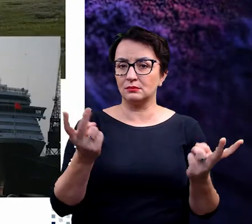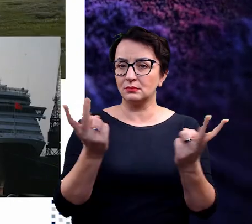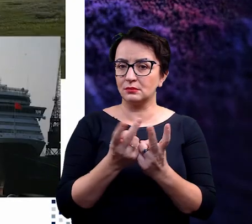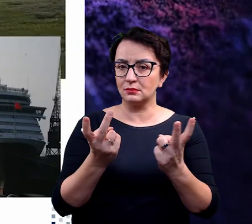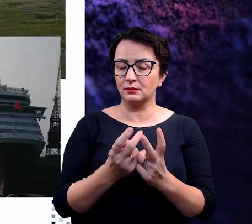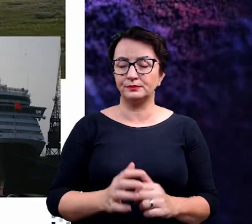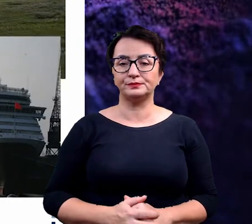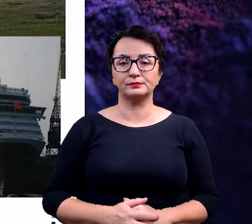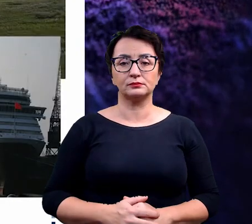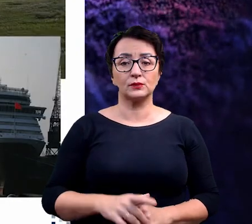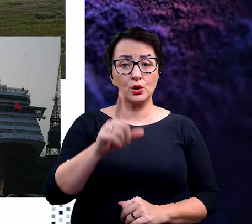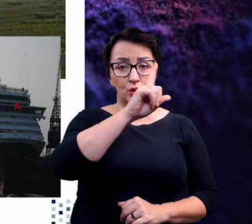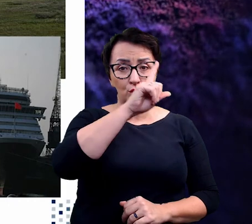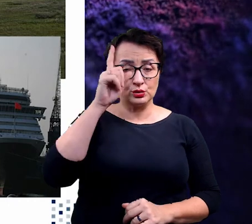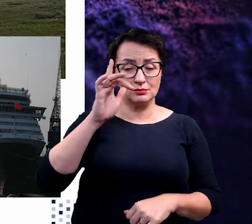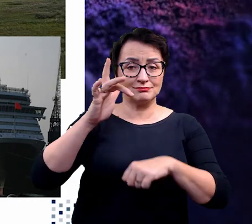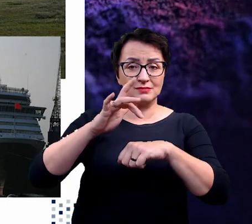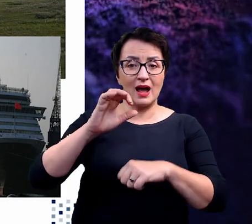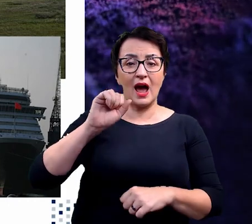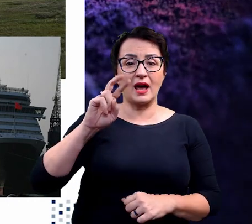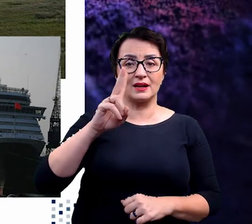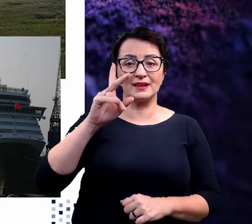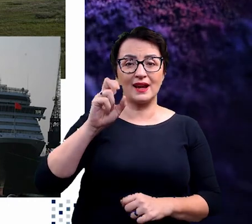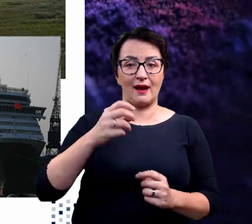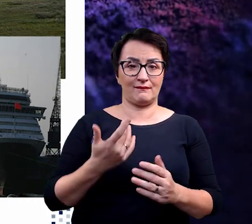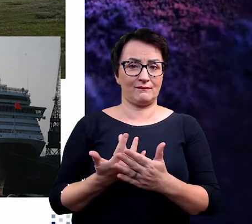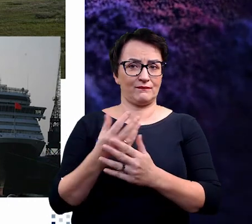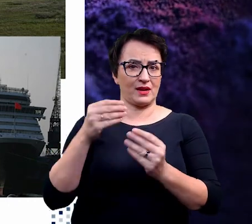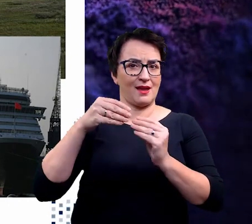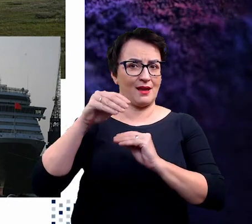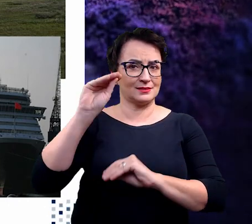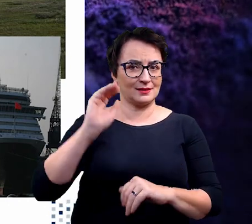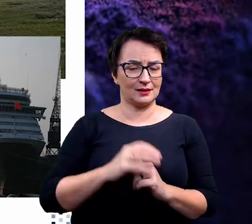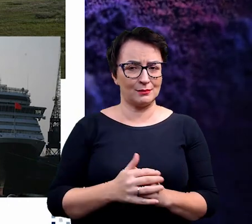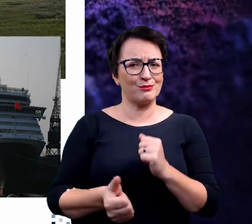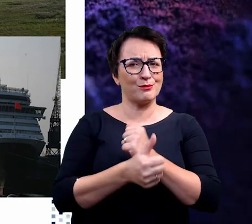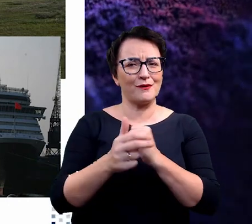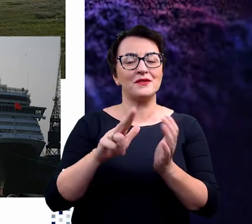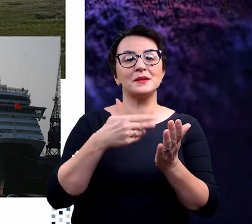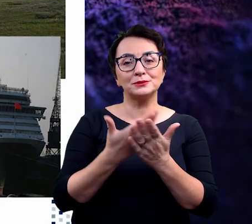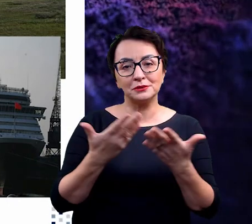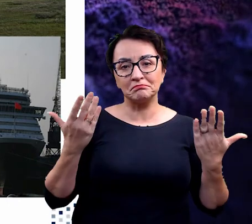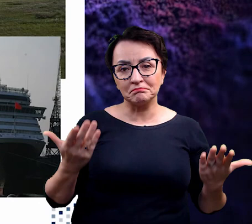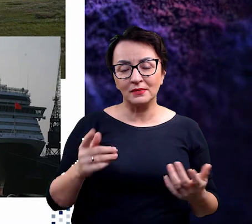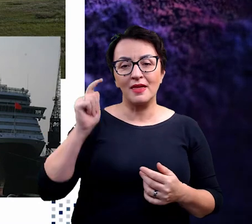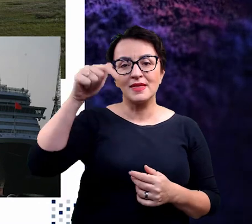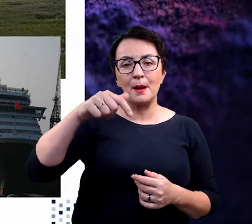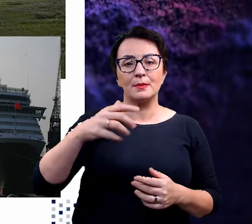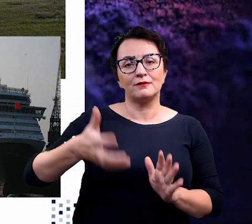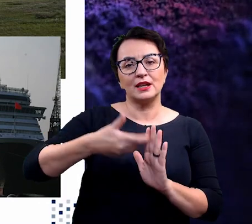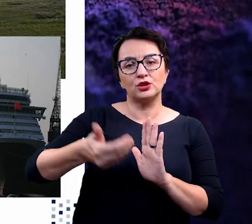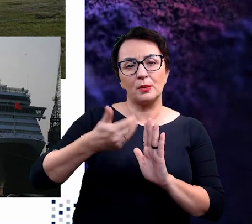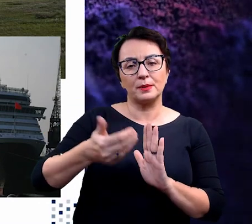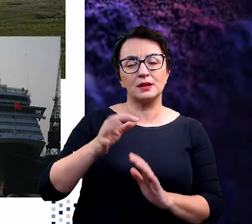Populacja ludzka w Arktyce nieustannie rośnie. Dzieje się tak z kilku powodów. Jednym z takich powodów jest na przykład zwiększone wydobycie surowców,